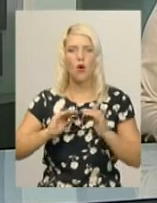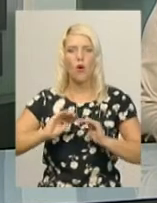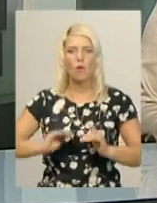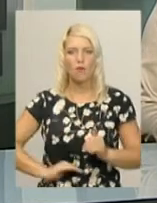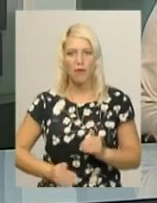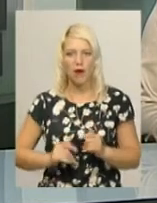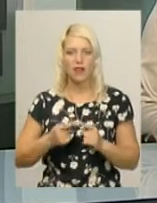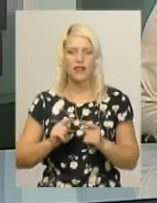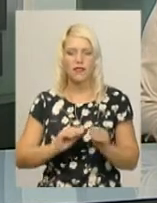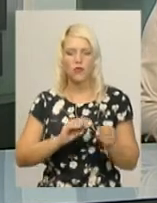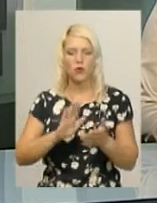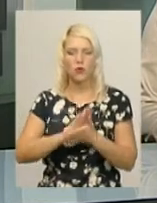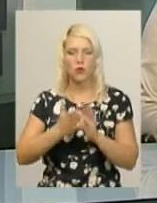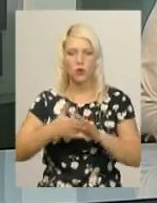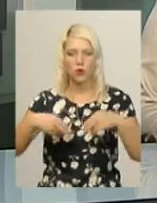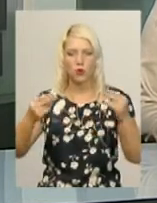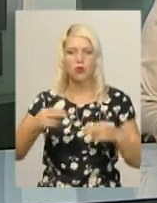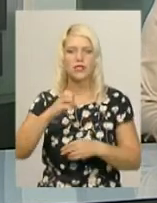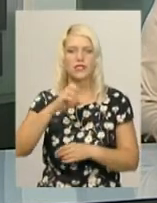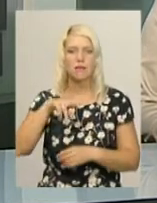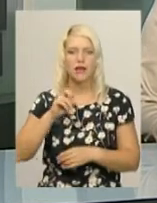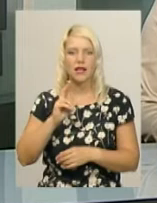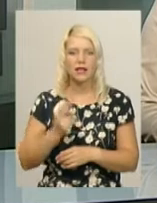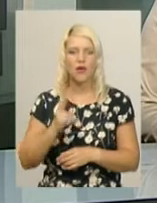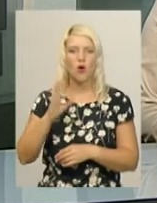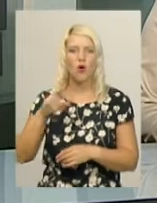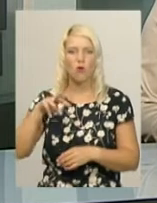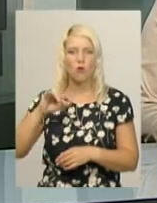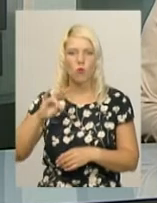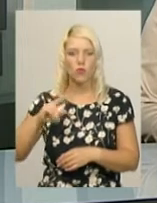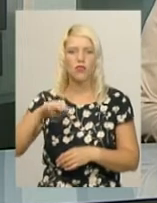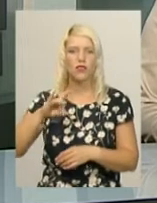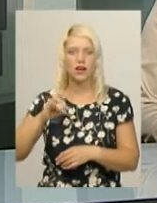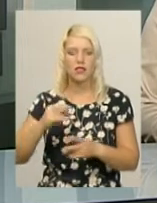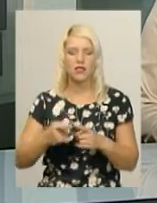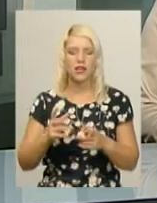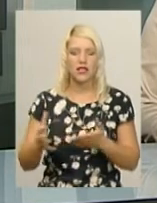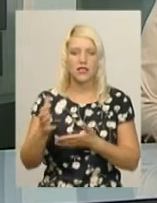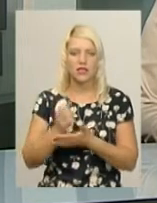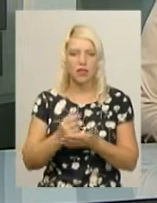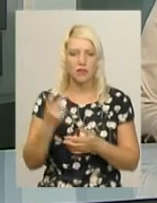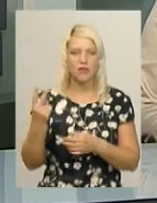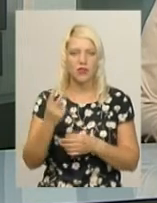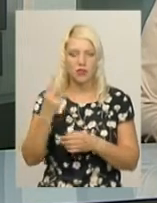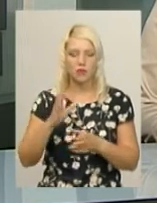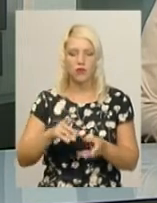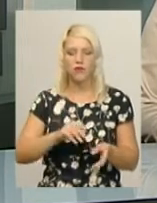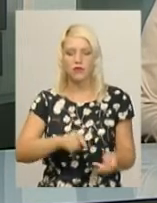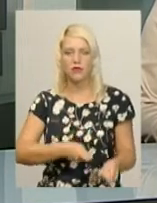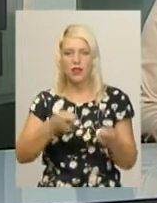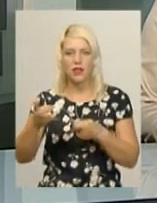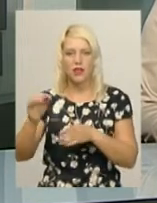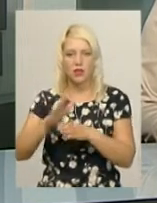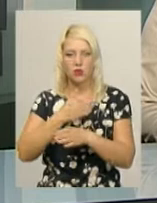Хмельницьким комунальним підприємством «Спецкоммунтранс». Зібране скло двічі на тиждень відвозять на сортування, після чого його передають на